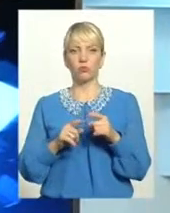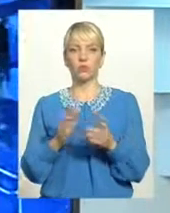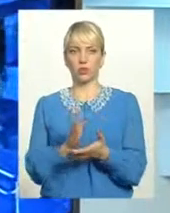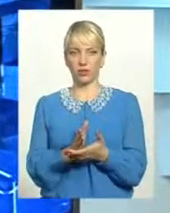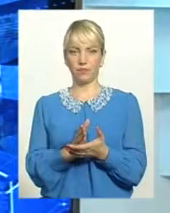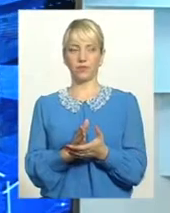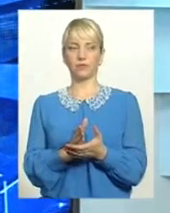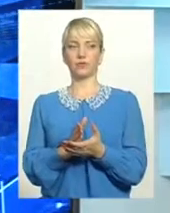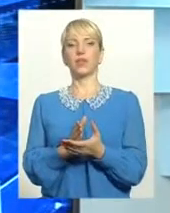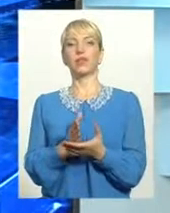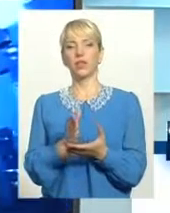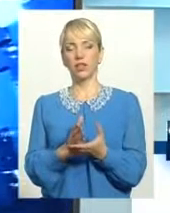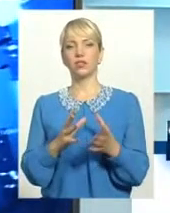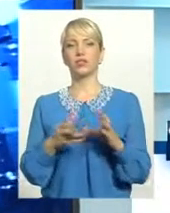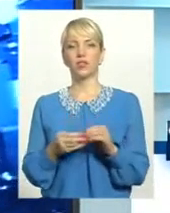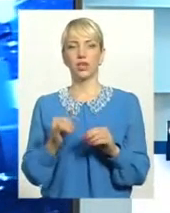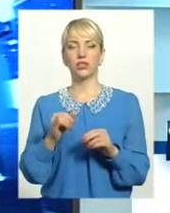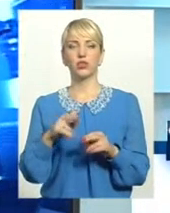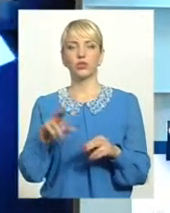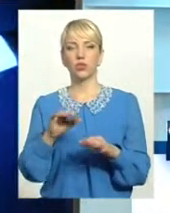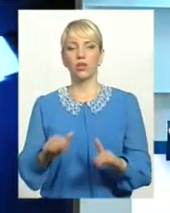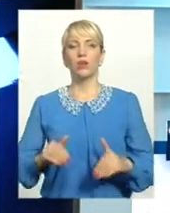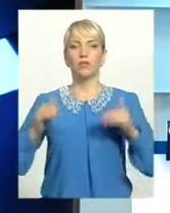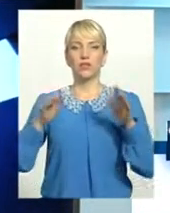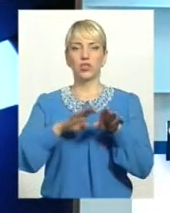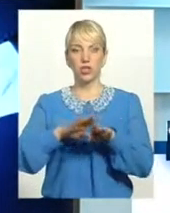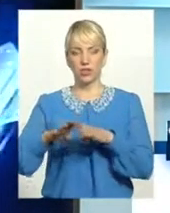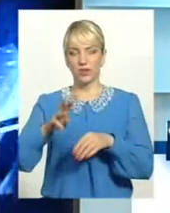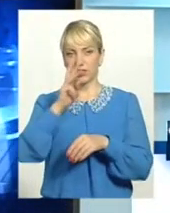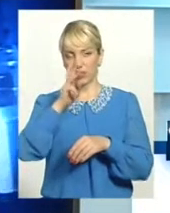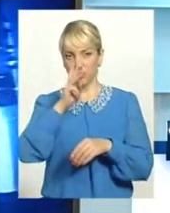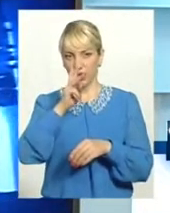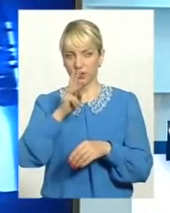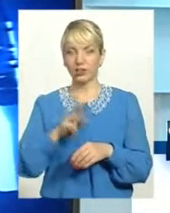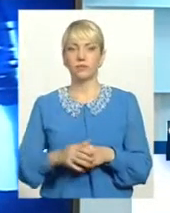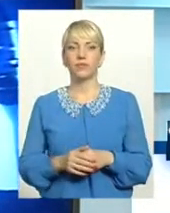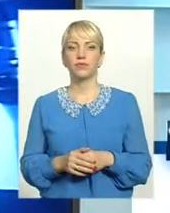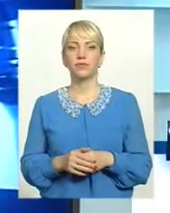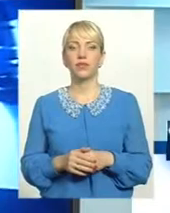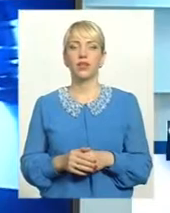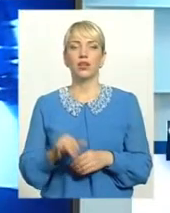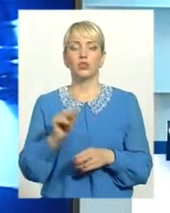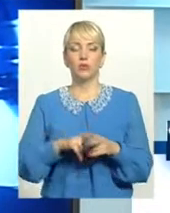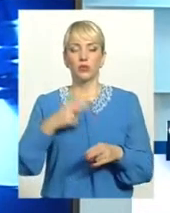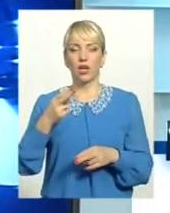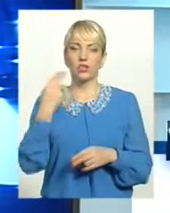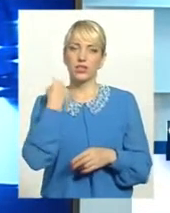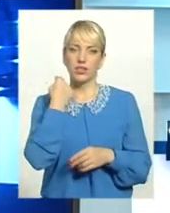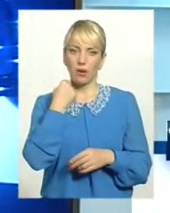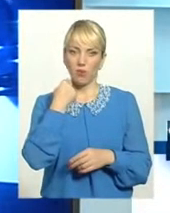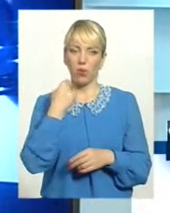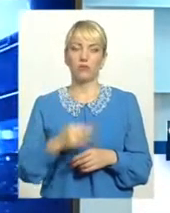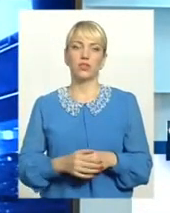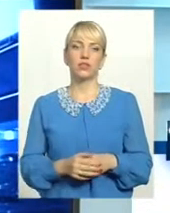Є певний результат і щодо підвищення рівня заробітної плати, погашення заборгованості,